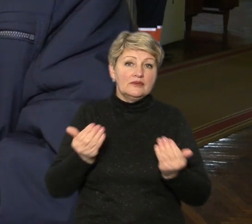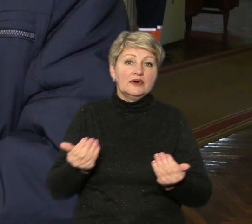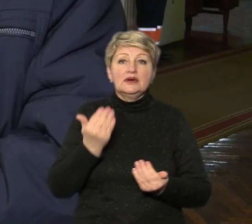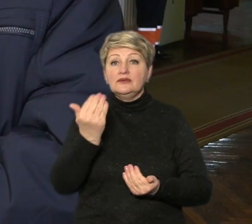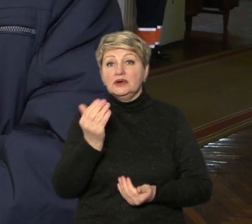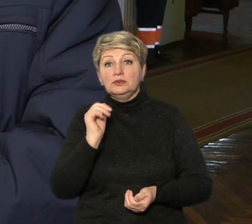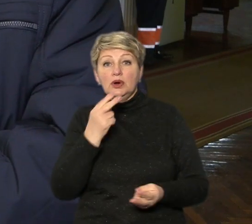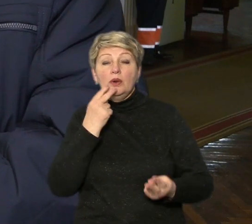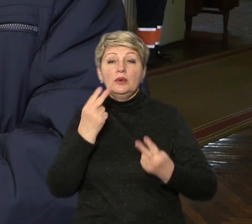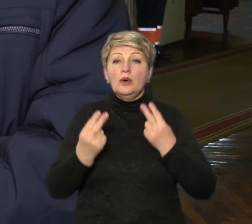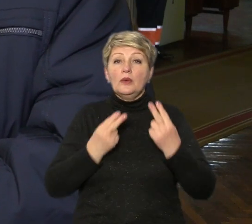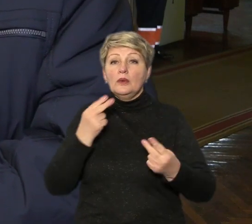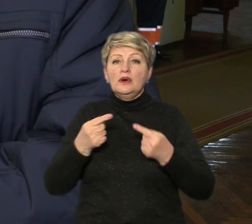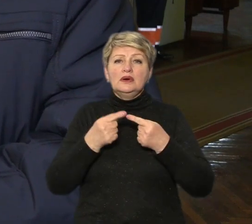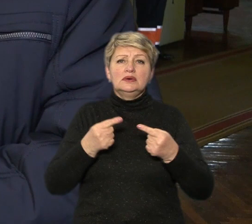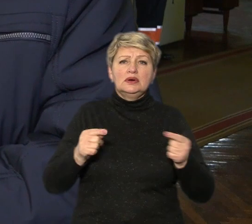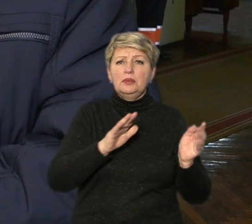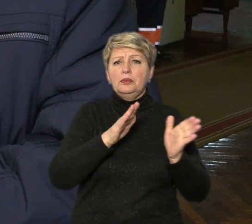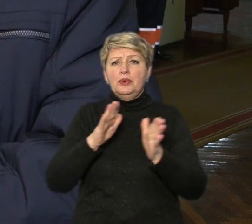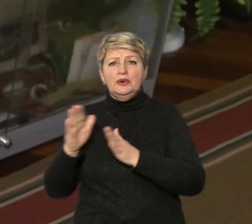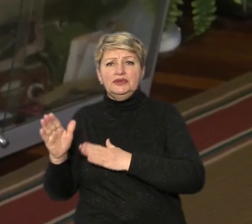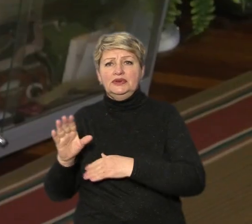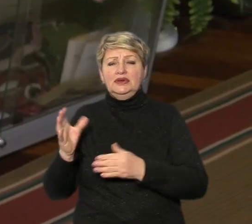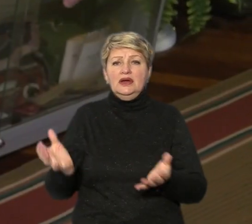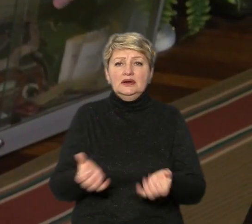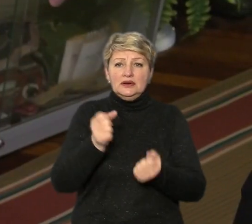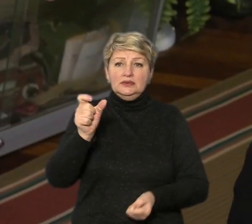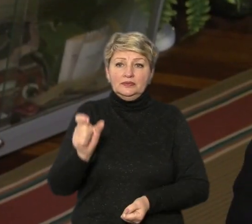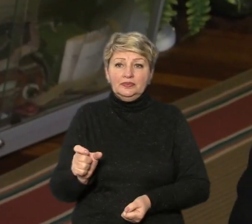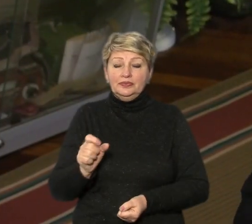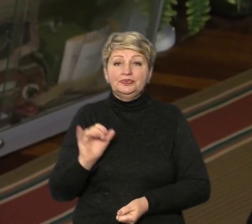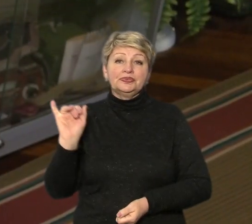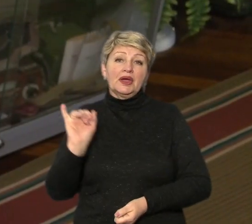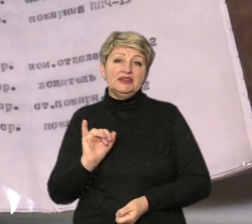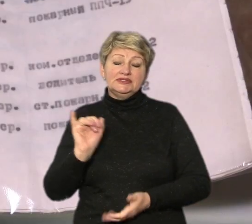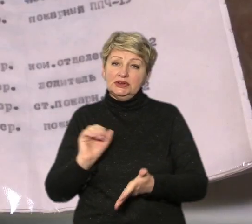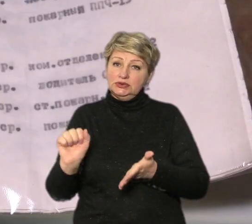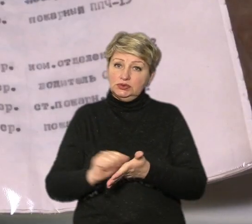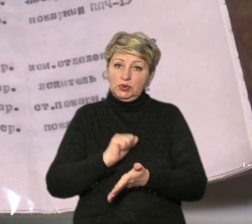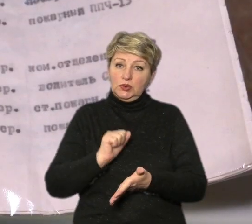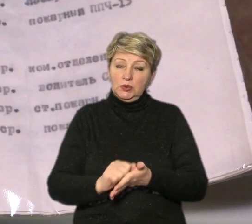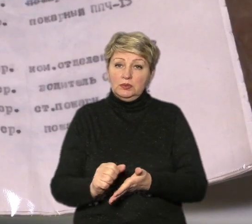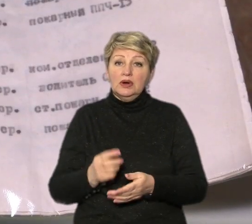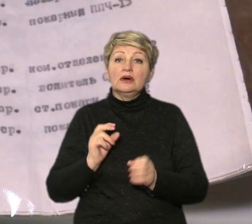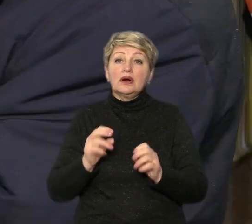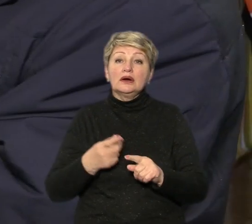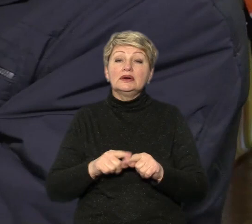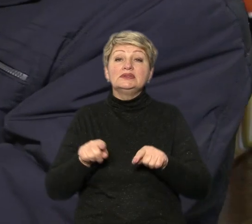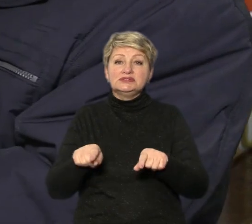побачити експонати про дії рятівників. Та історичні документи як ось цей.